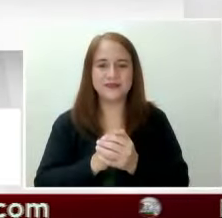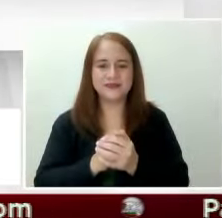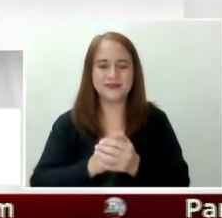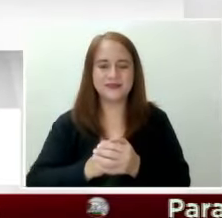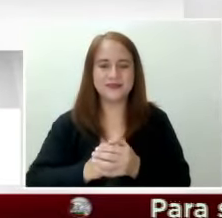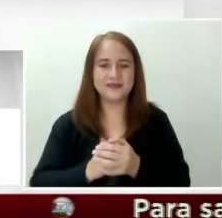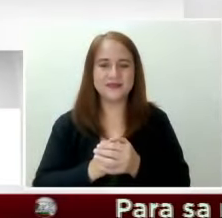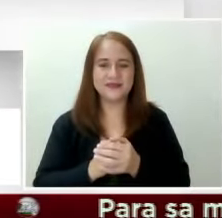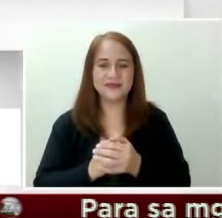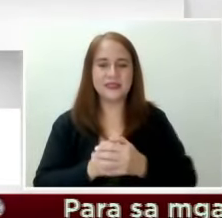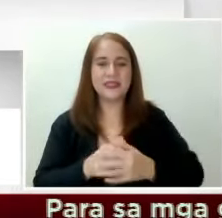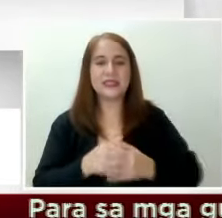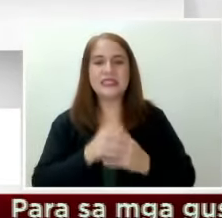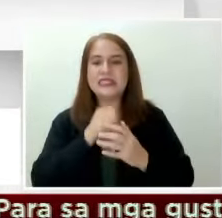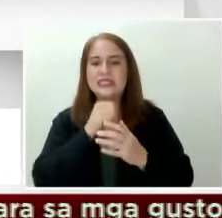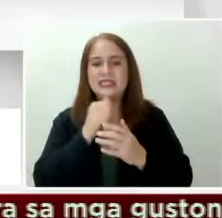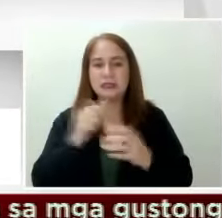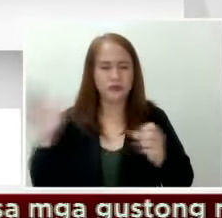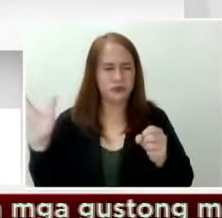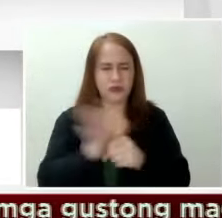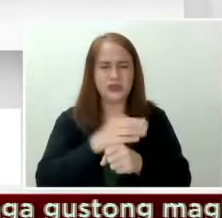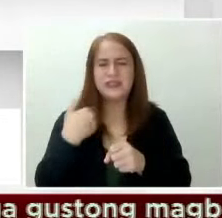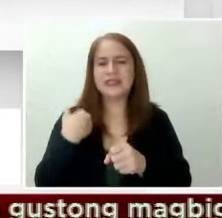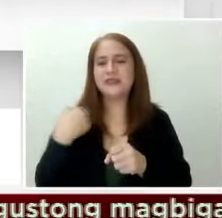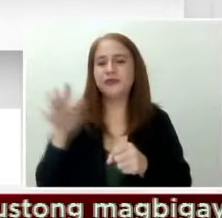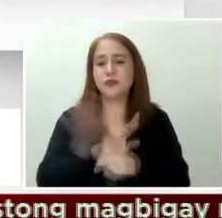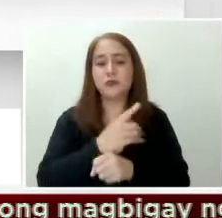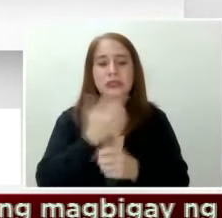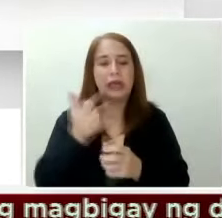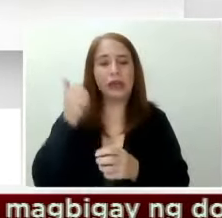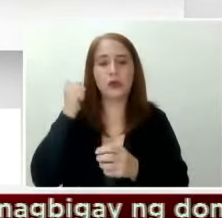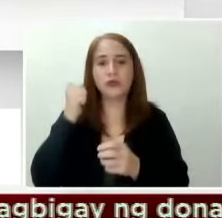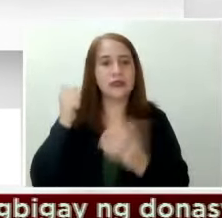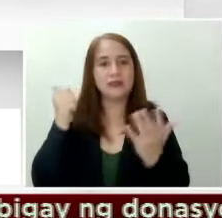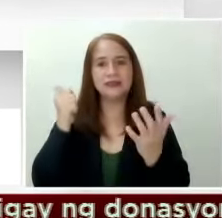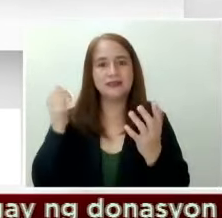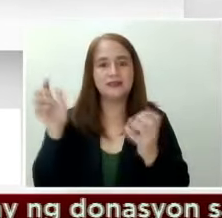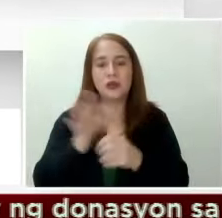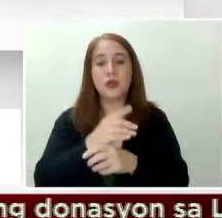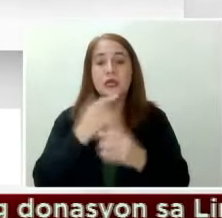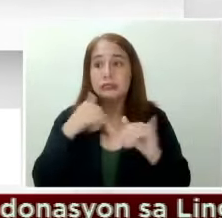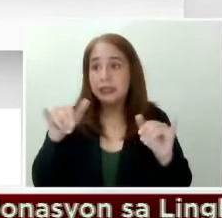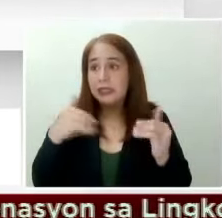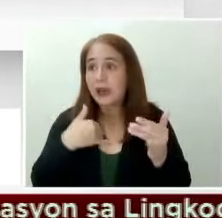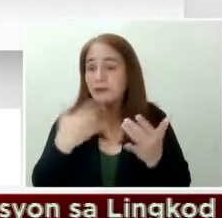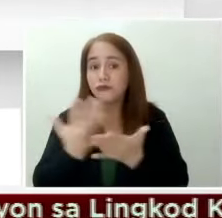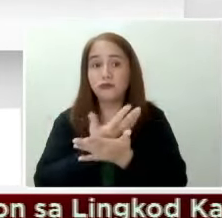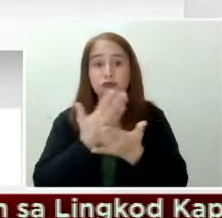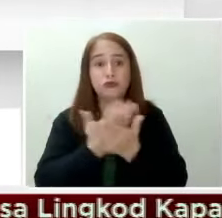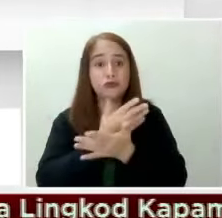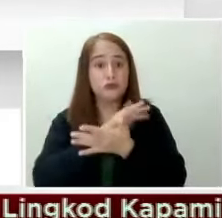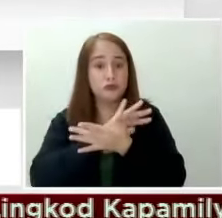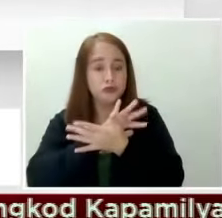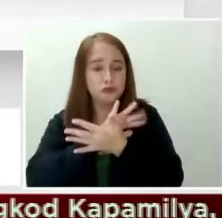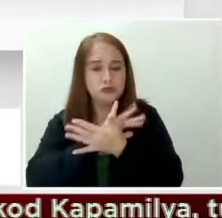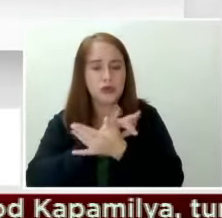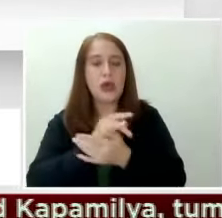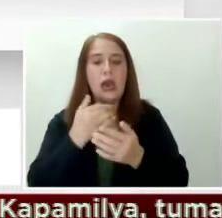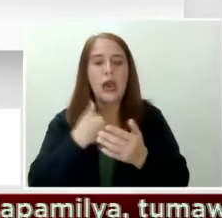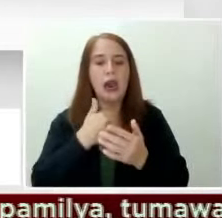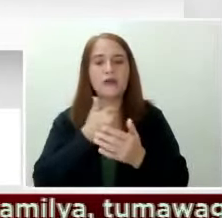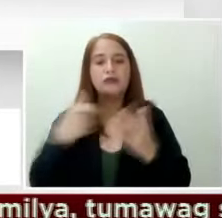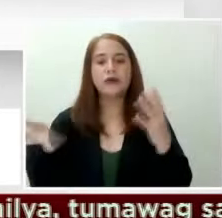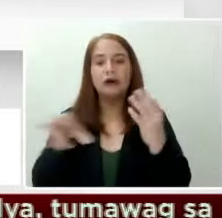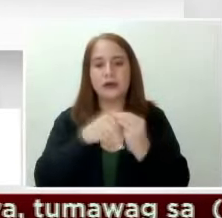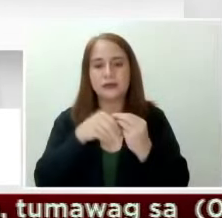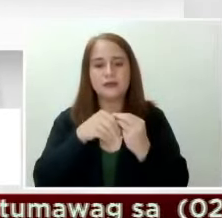Hindi naman siya totaling puno pero ayaw natin na ma-overwhelm. Habang meron mga bagong mga cases, ay meron din naman nadadagdag